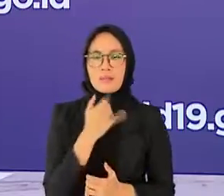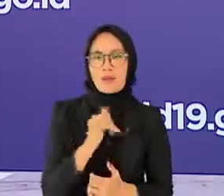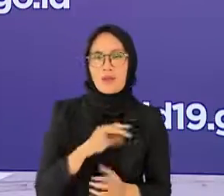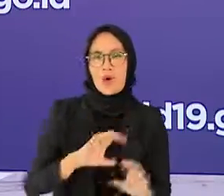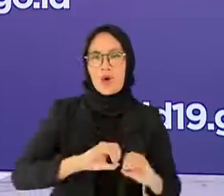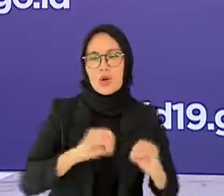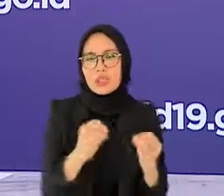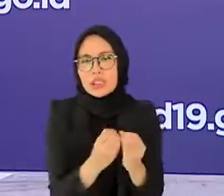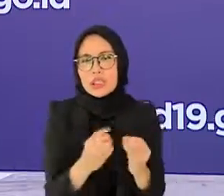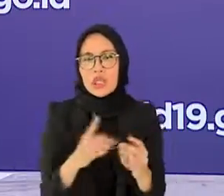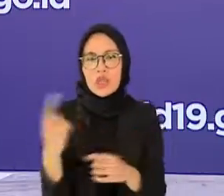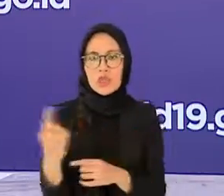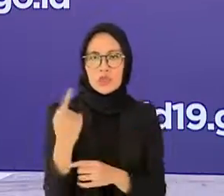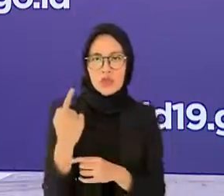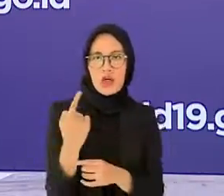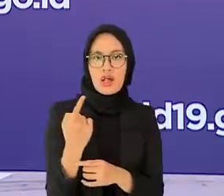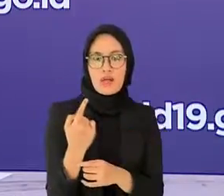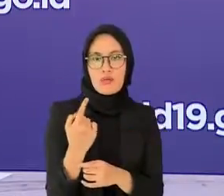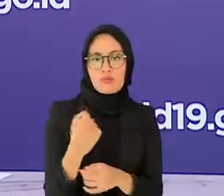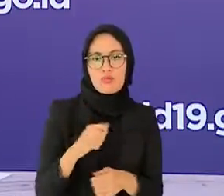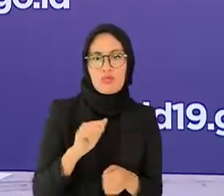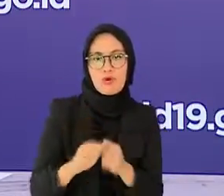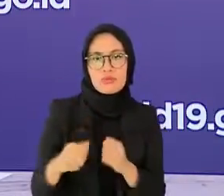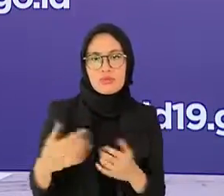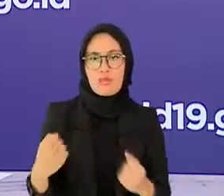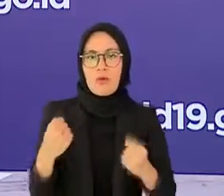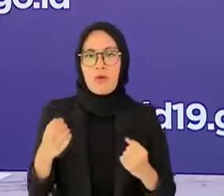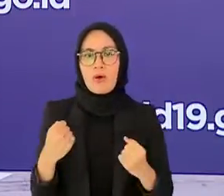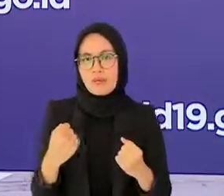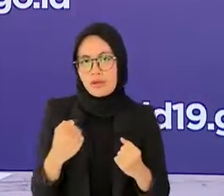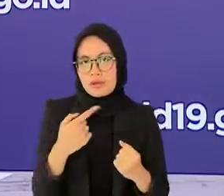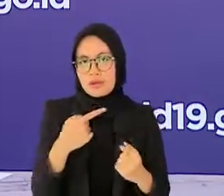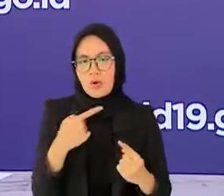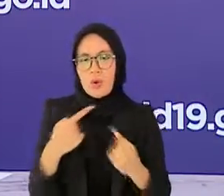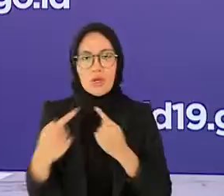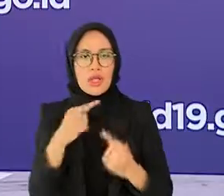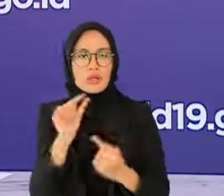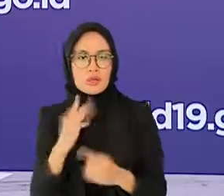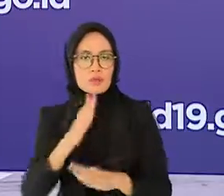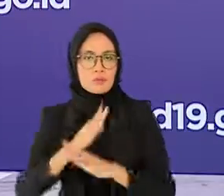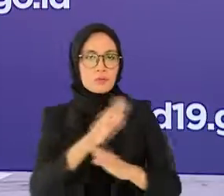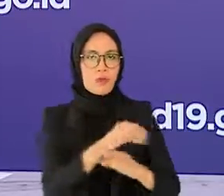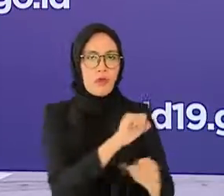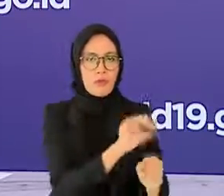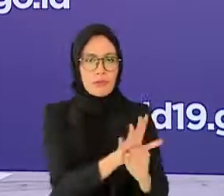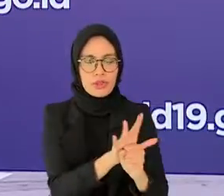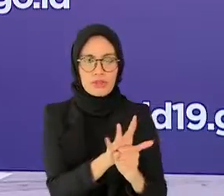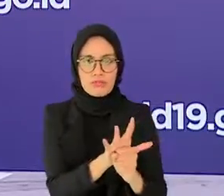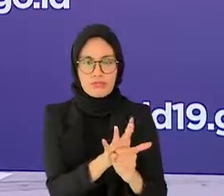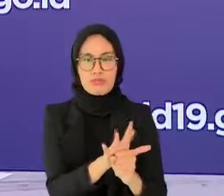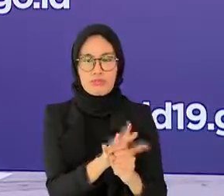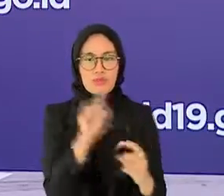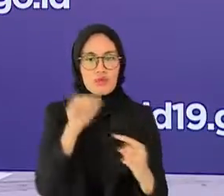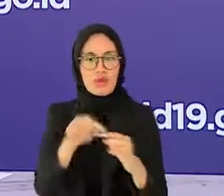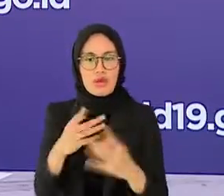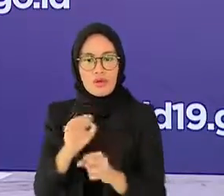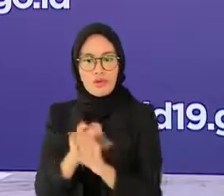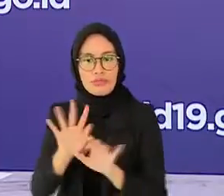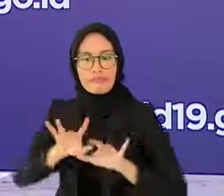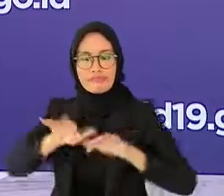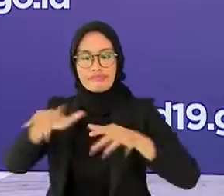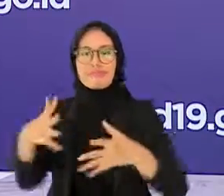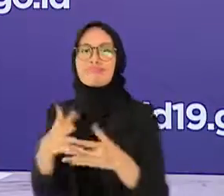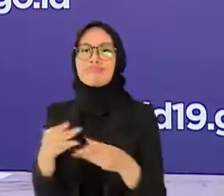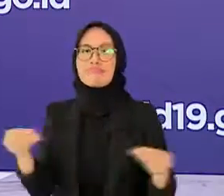COVID-19 sebagai wadah penguatan koordinasi pusat dan daerah dalam percepatan pengendalian pandemi beberapa